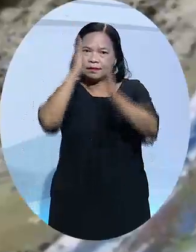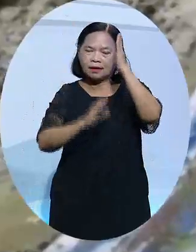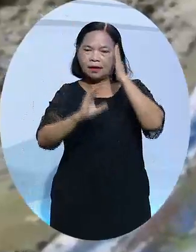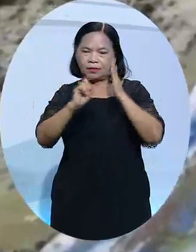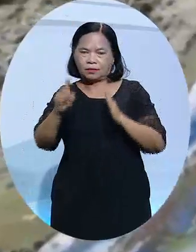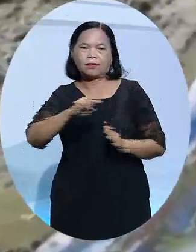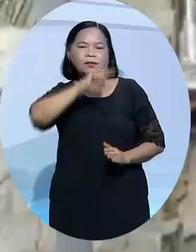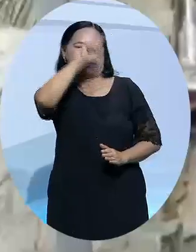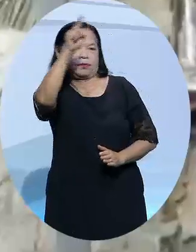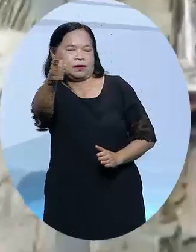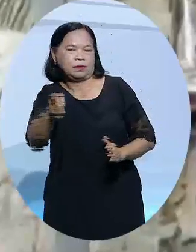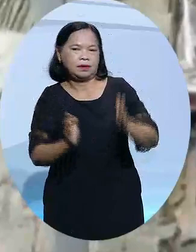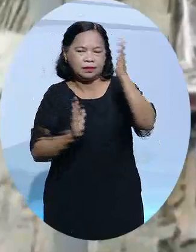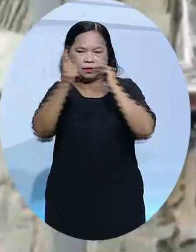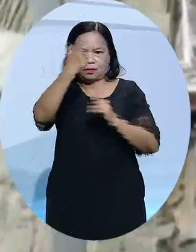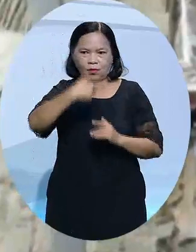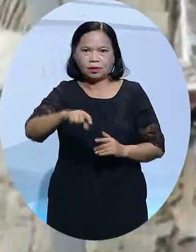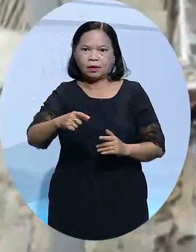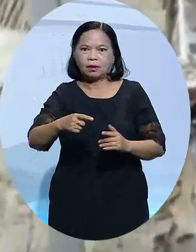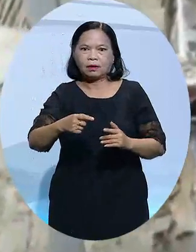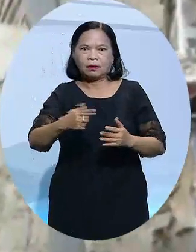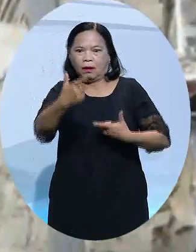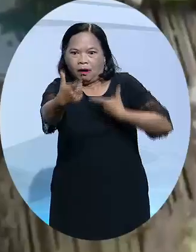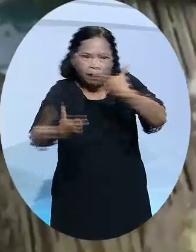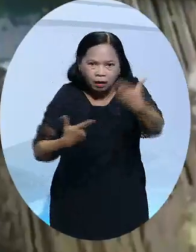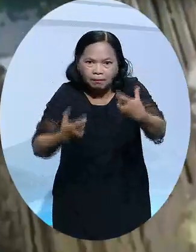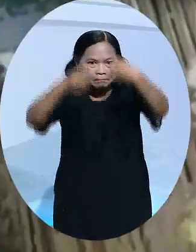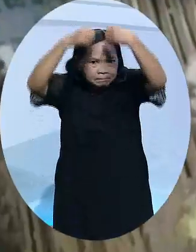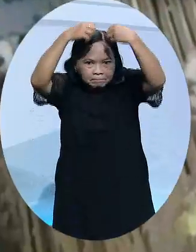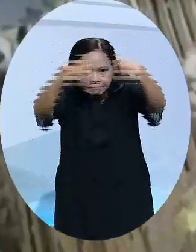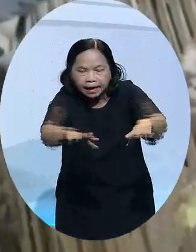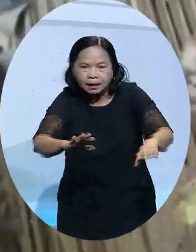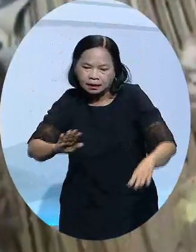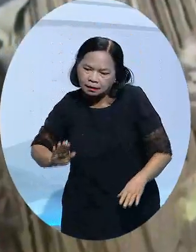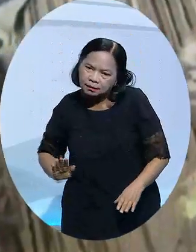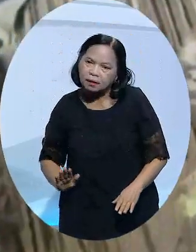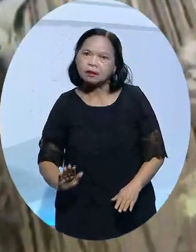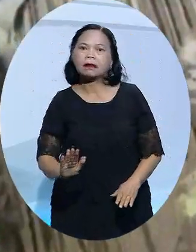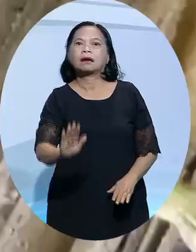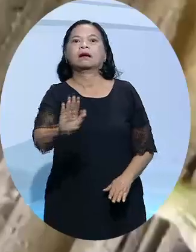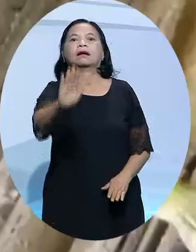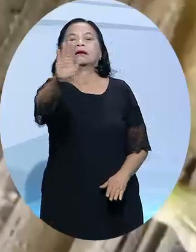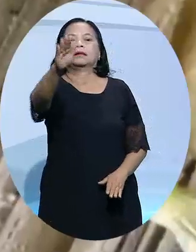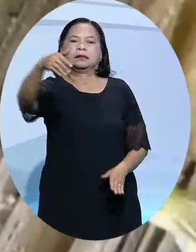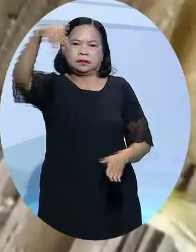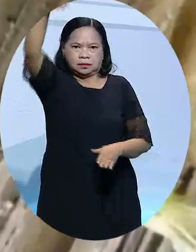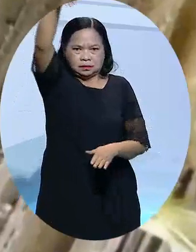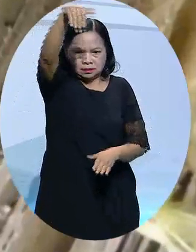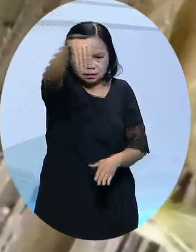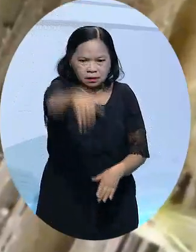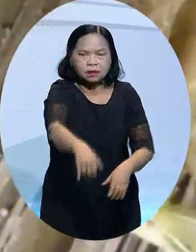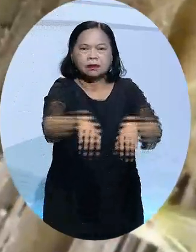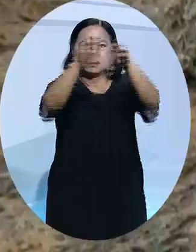Minh đến thành phố Quảng Châu, đã mất liên lạc khi bay qua thành phố Ngô Châu. Máy bay sau đó được xác định đã đâm xuống dùng núi.